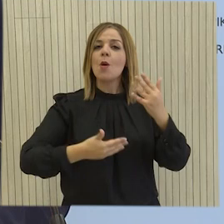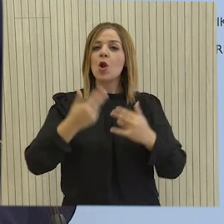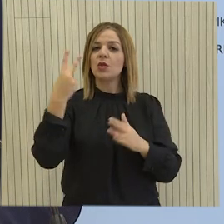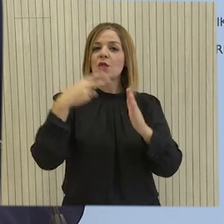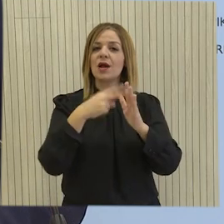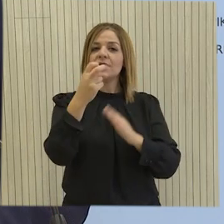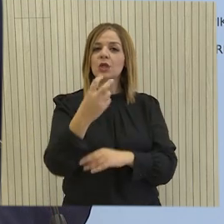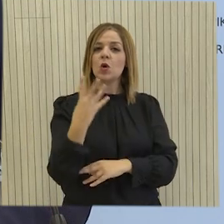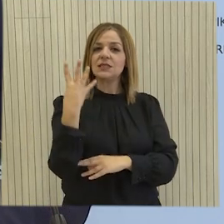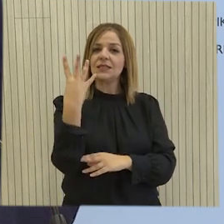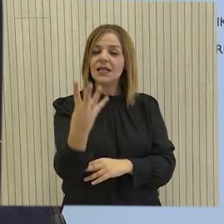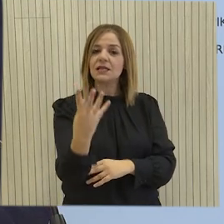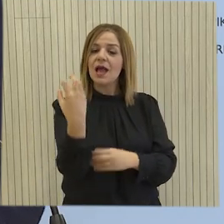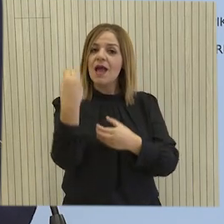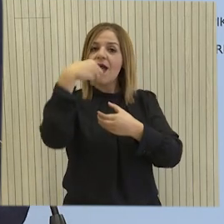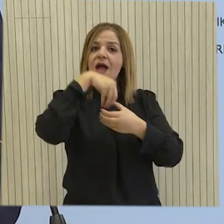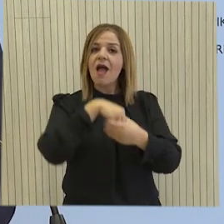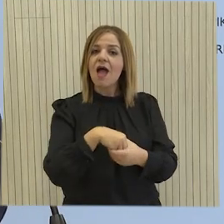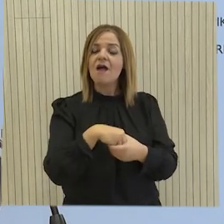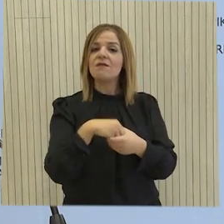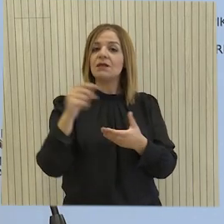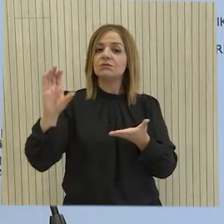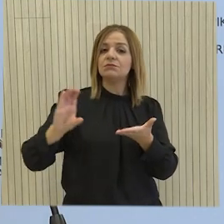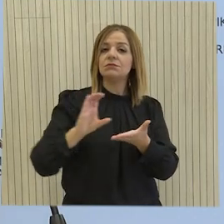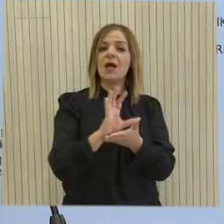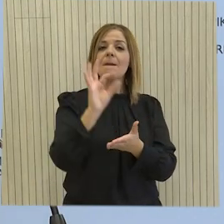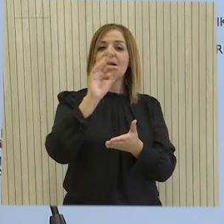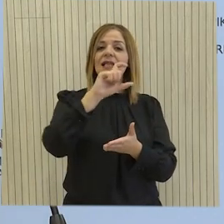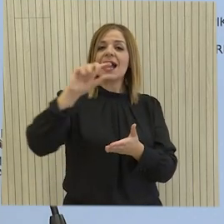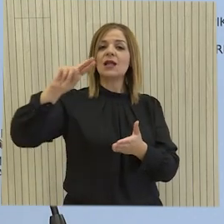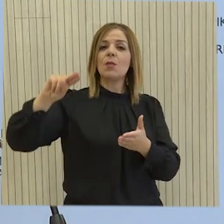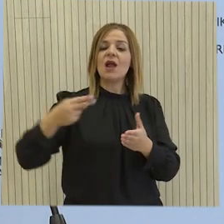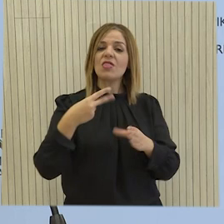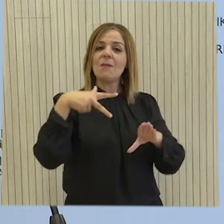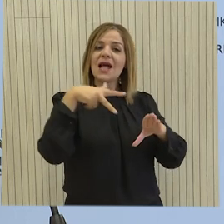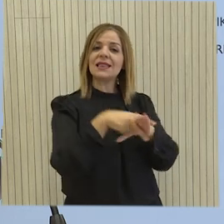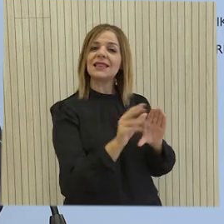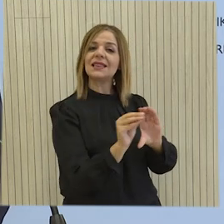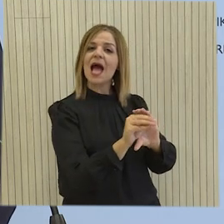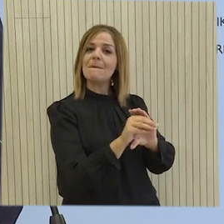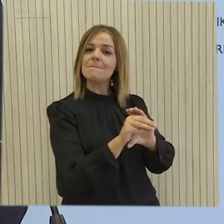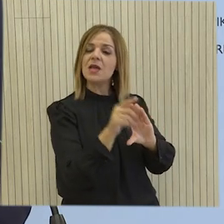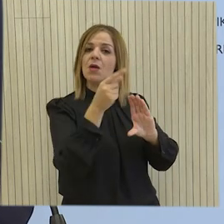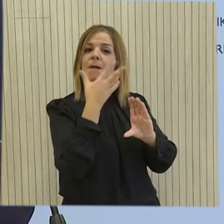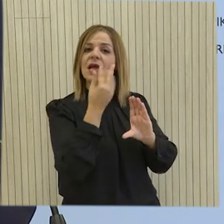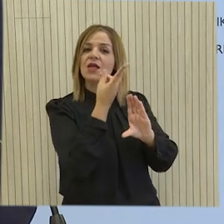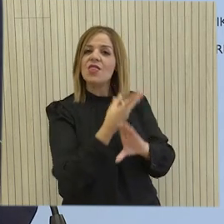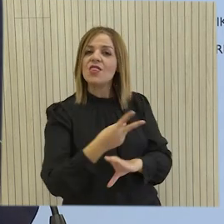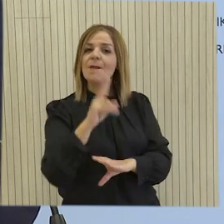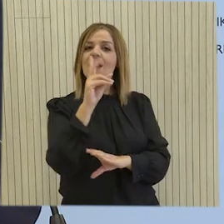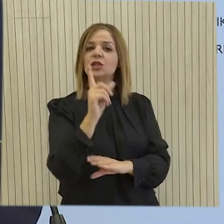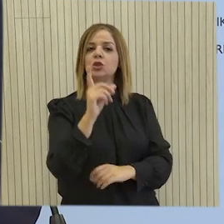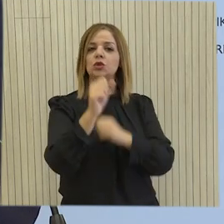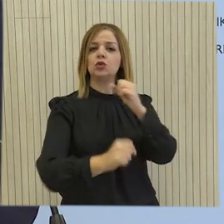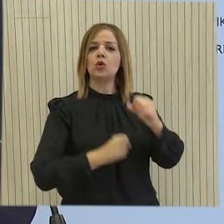το έτος 2024 περιλήφθηκε πίστοση ύψους 50 εκατομμυρίων ευρώ για το αποθεματικό του Ταμείου διπλασιάζοντας έτσι την